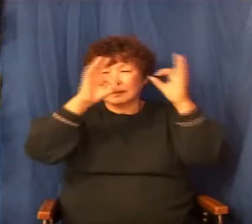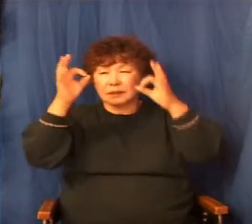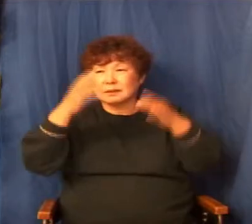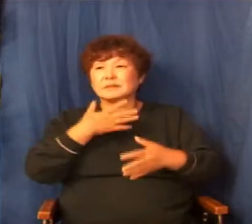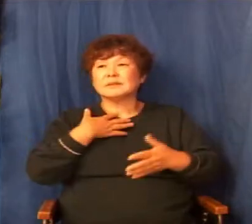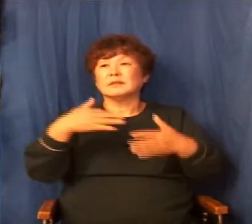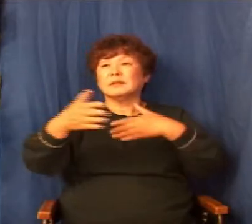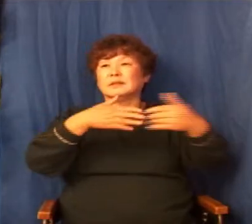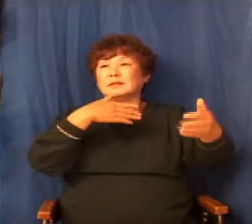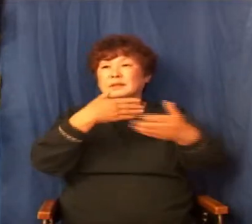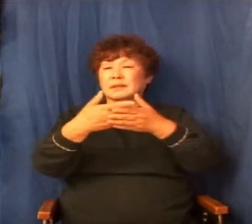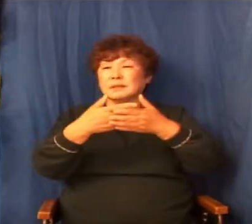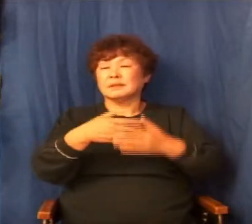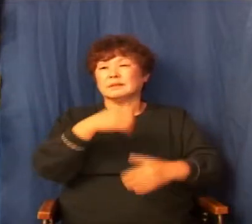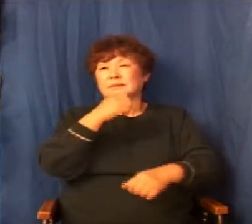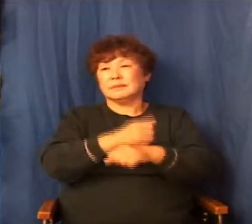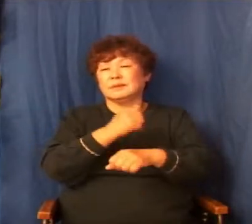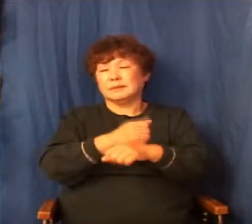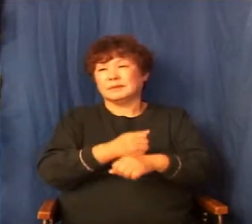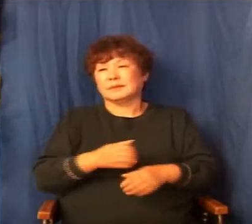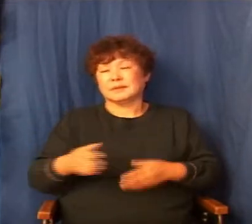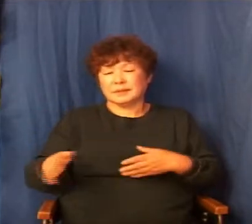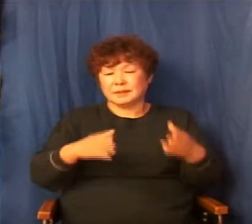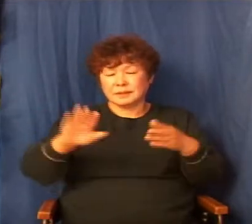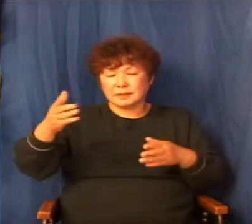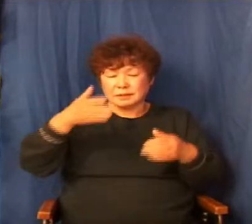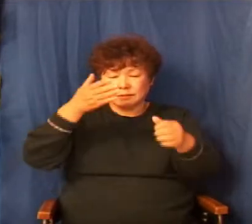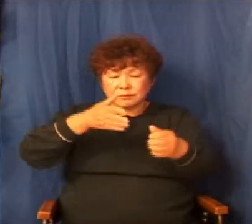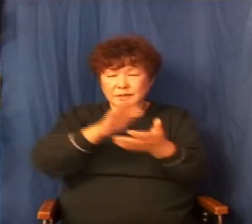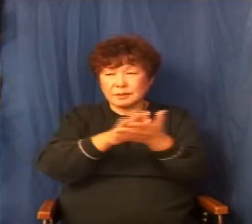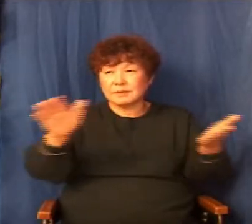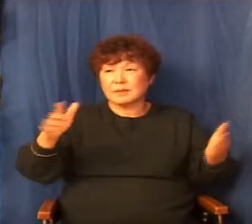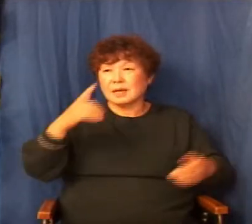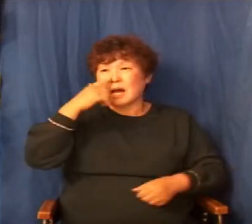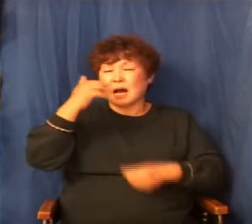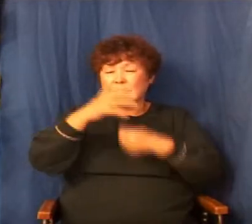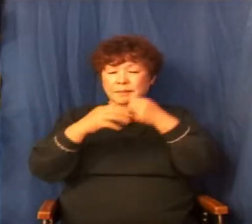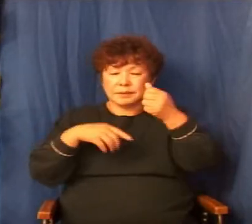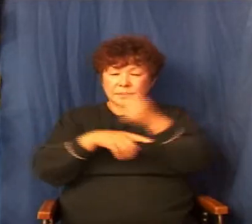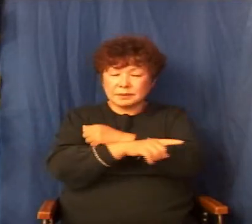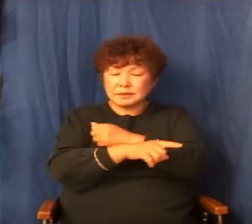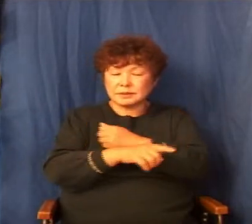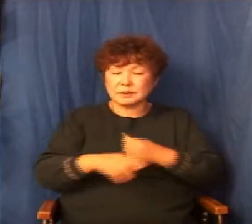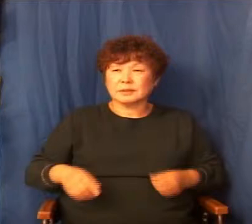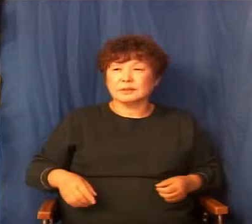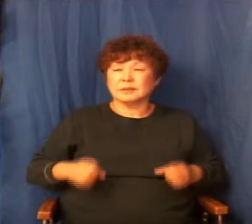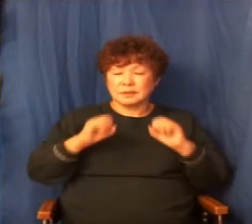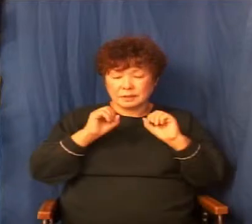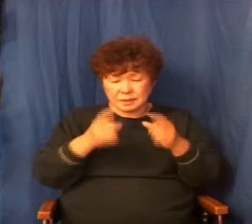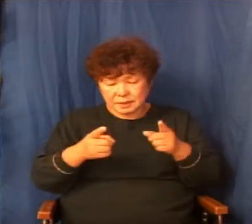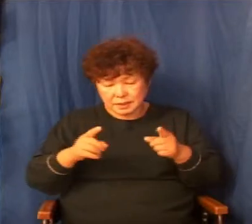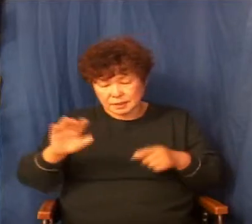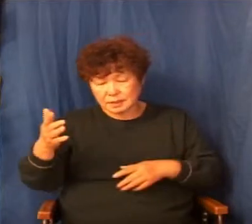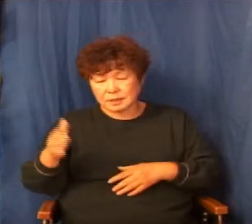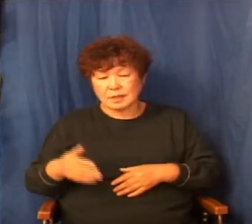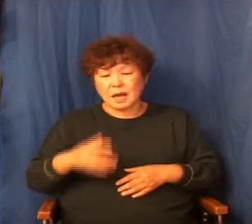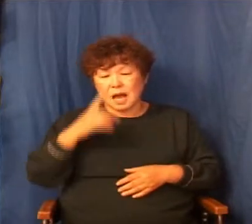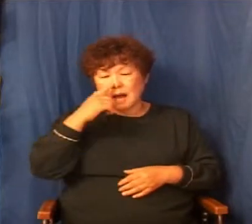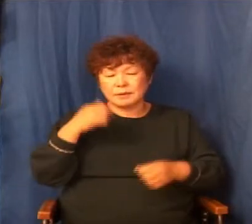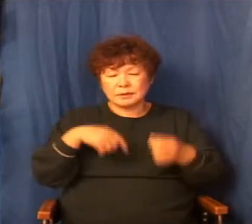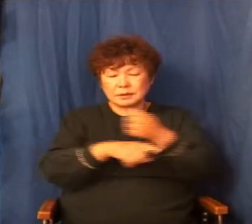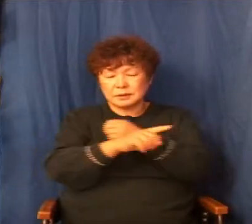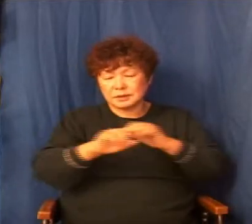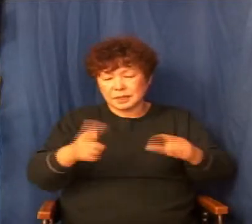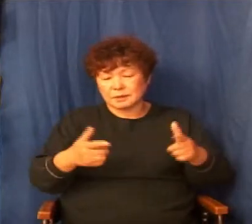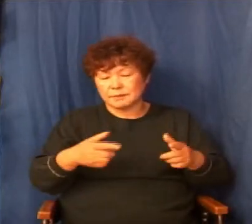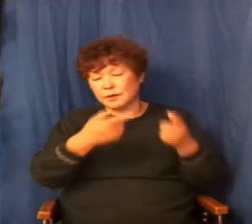함께 기도하겠습니다 아버지의 뜻인 것은 기회지만 아버지의 뜻이 아닌 것은 유혹입니다